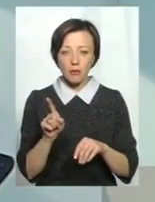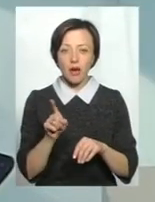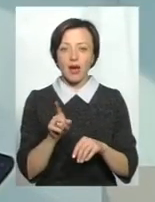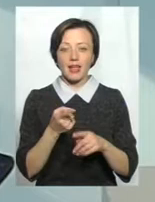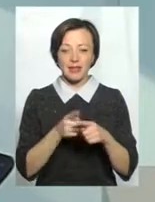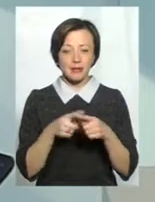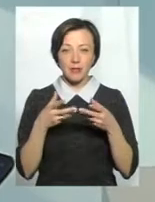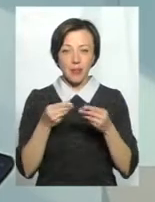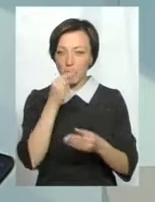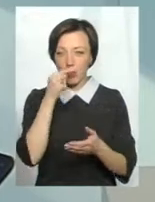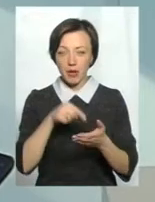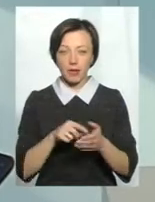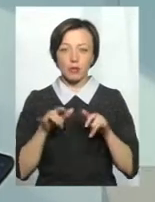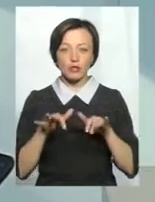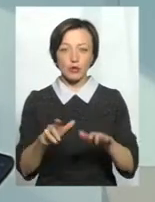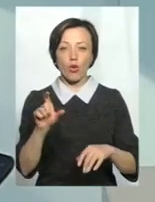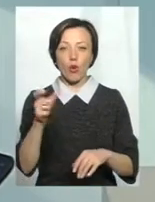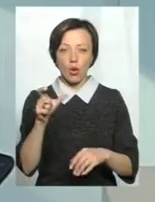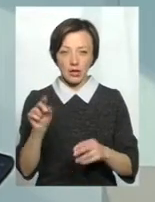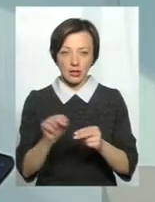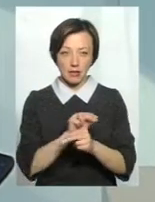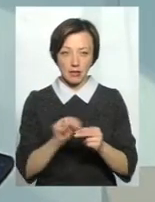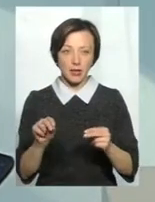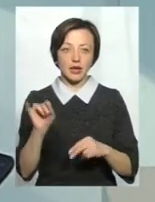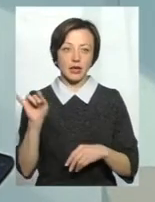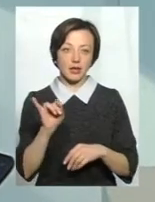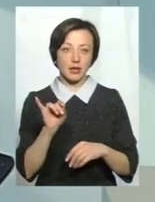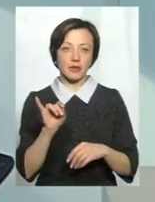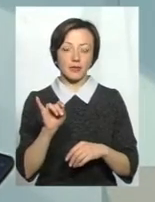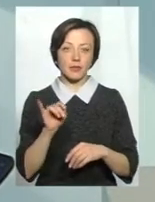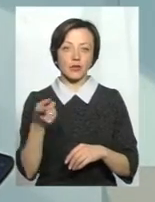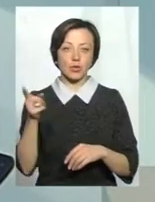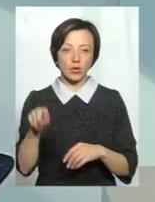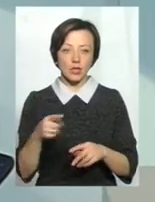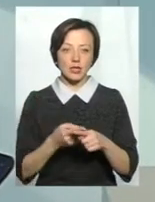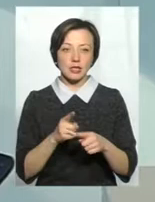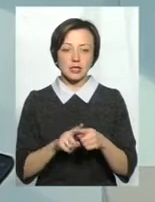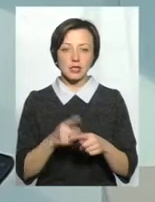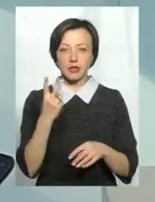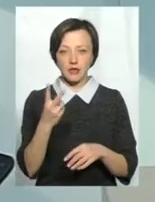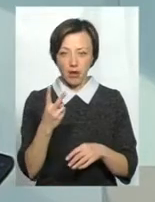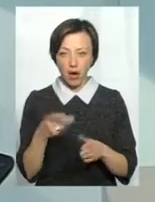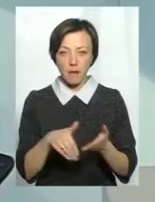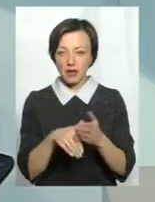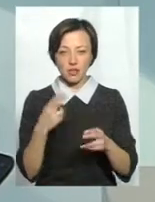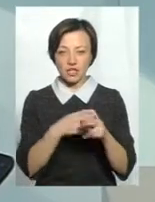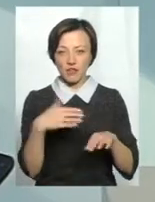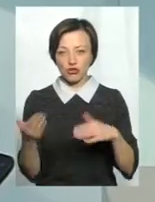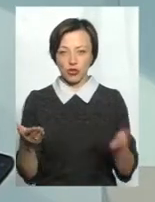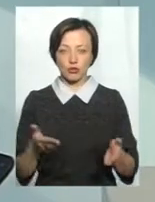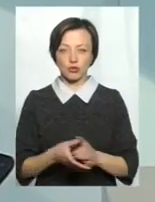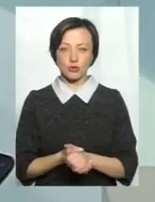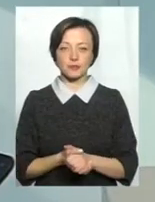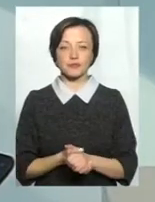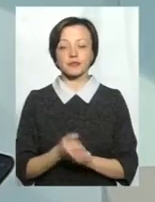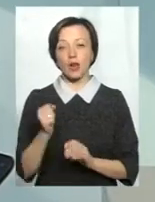медикамента не подав на процедуру голкотерапії, і тоді ці два методи не будуть заважати один другому.